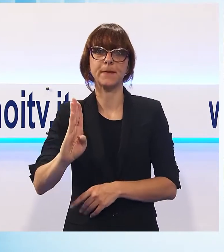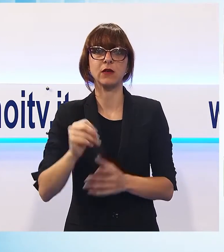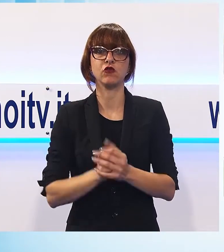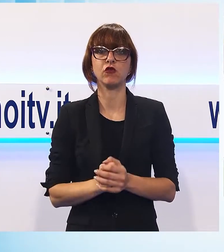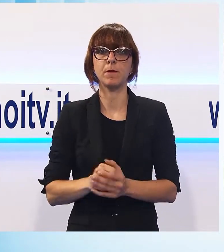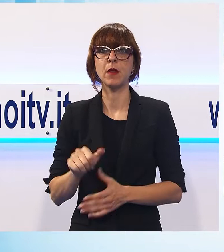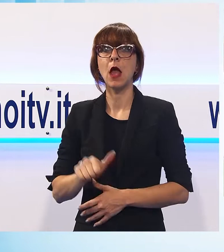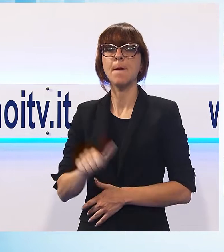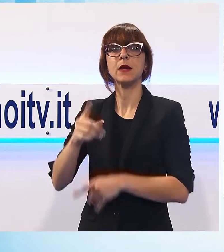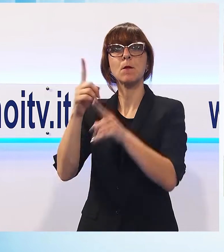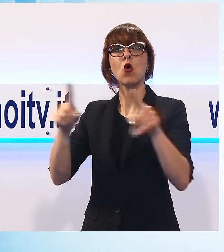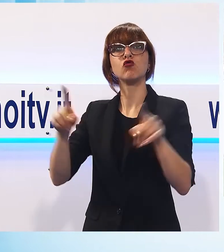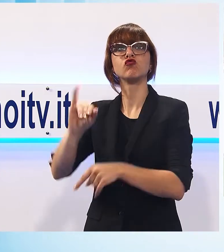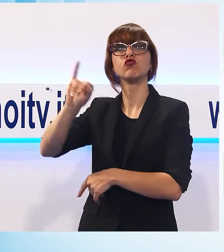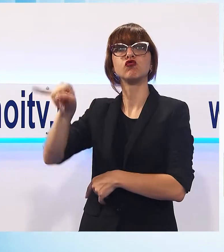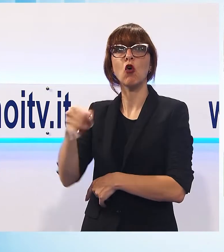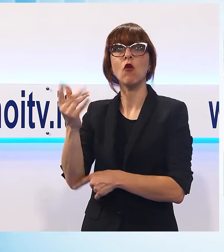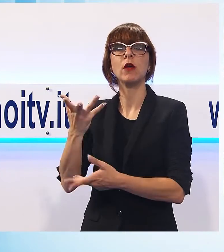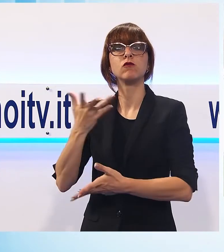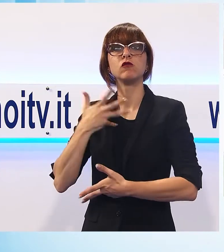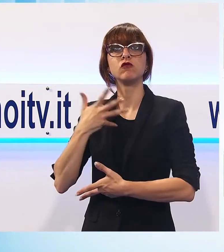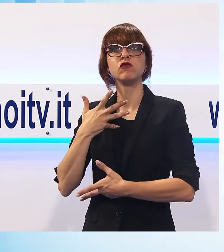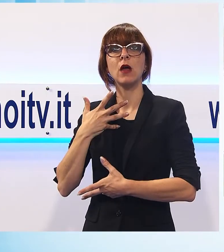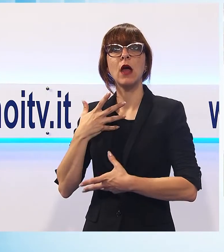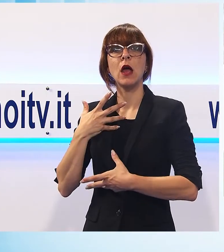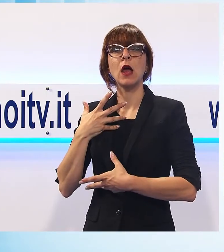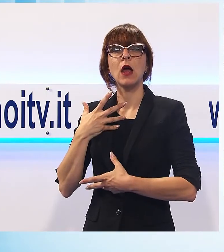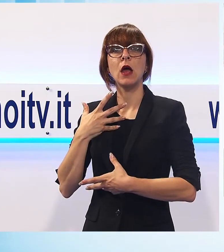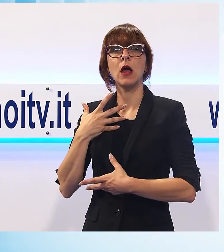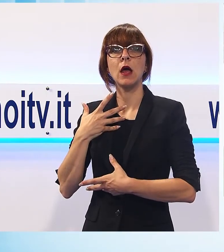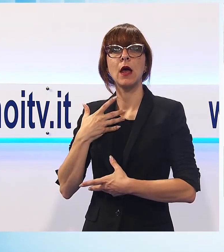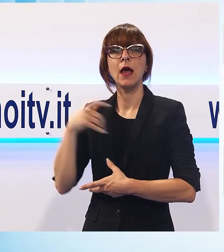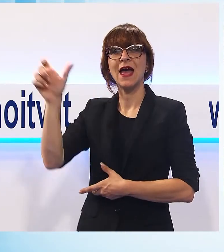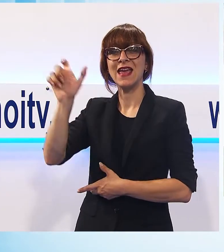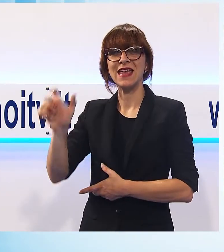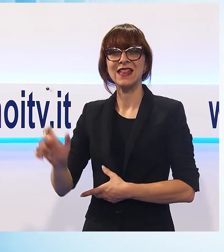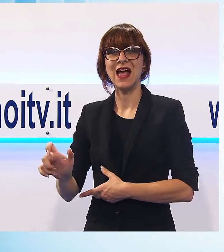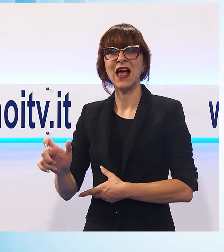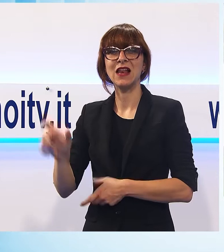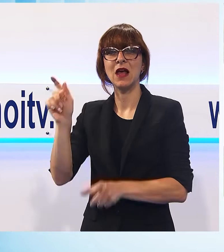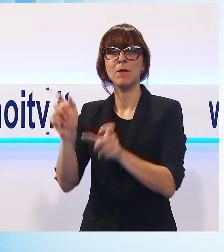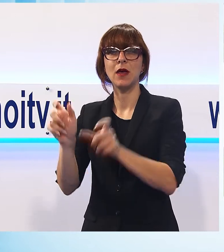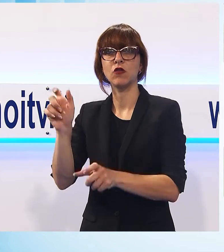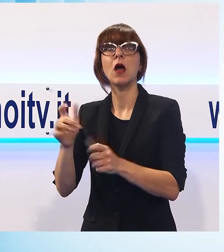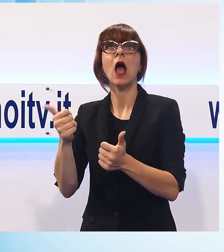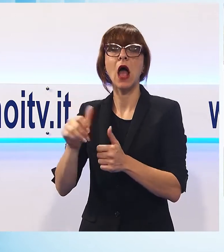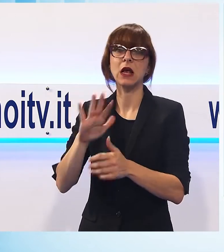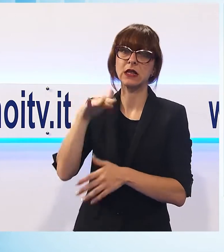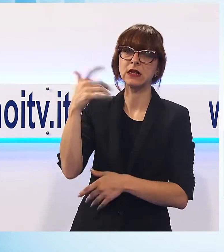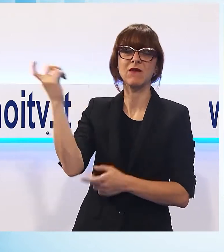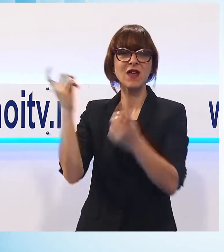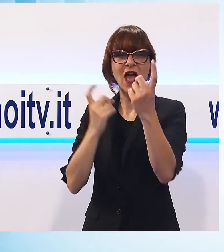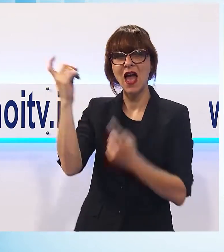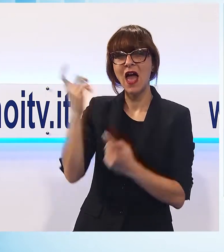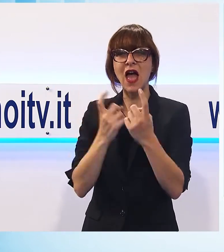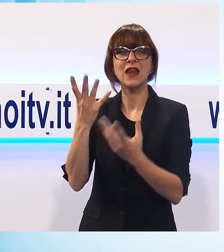tappa abbiamo avuto veramente un mondo di italiani e non solo, anche di straniere che sono venuti a vedere il concerto di Giovanotti.